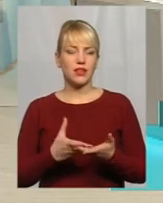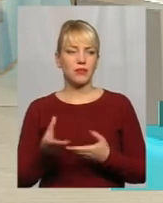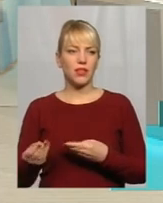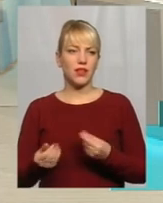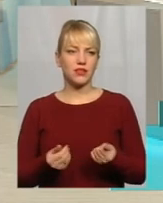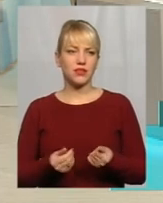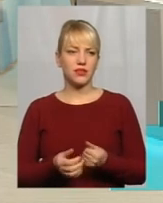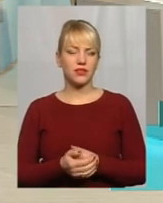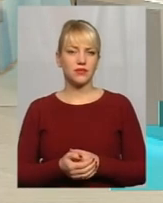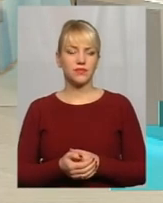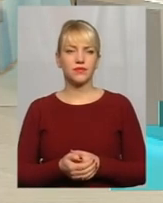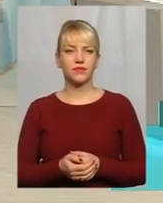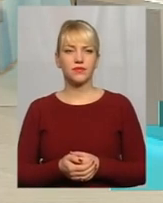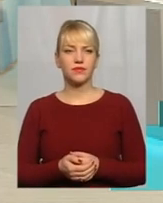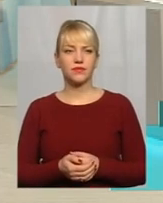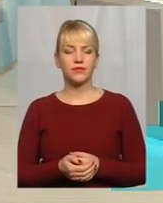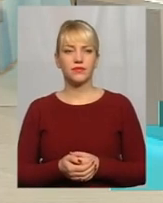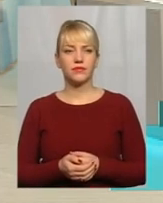Дякую, ми почули ваше питання